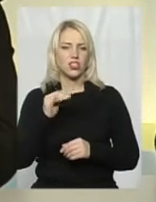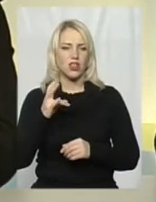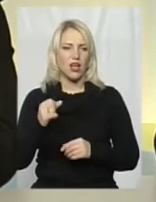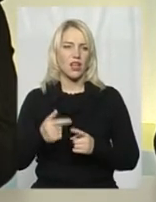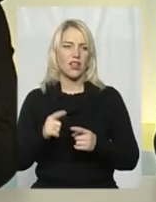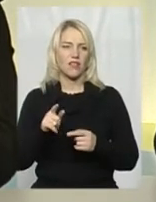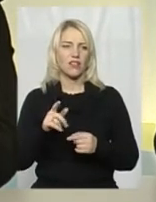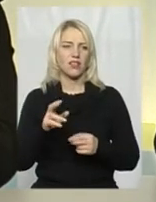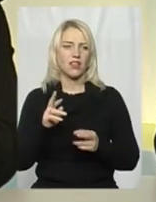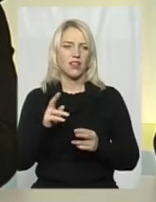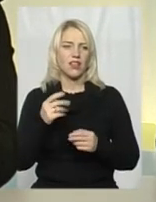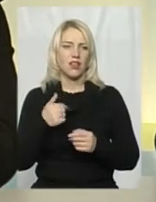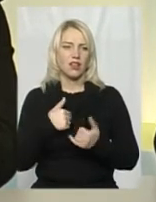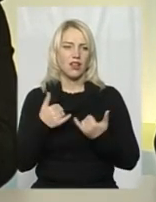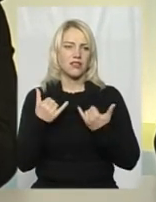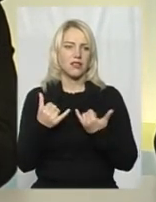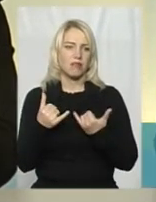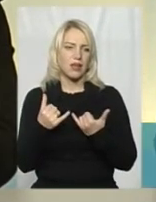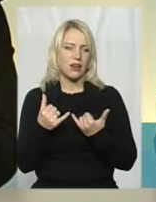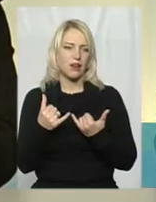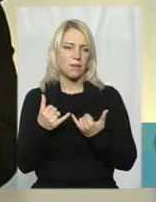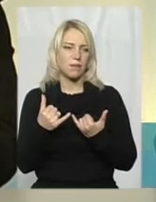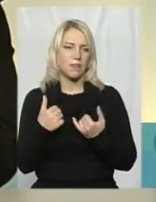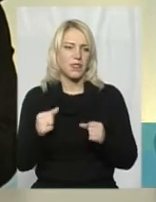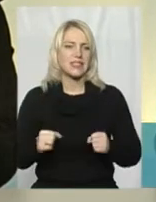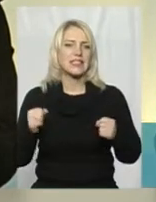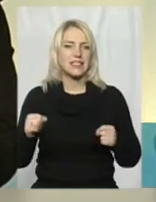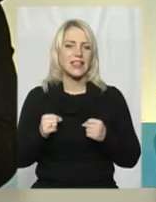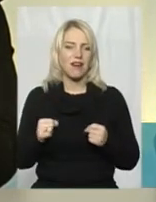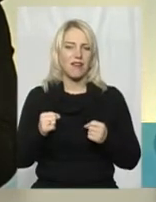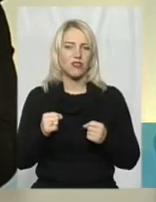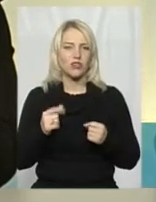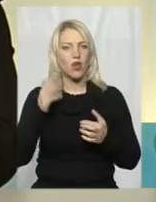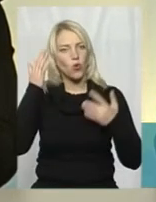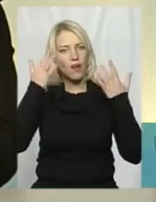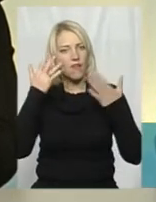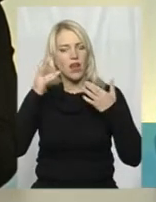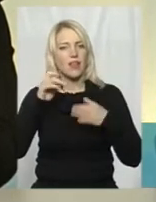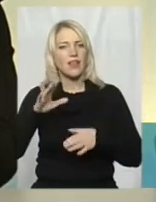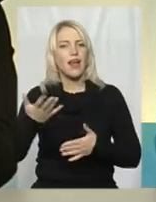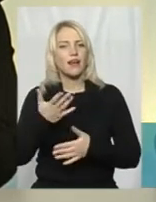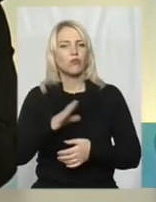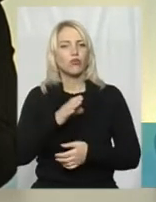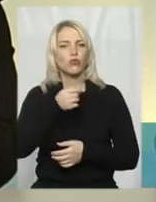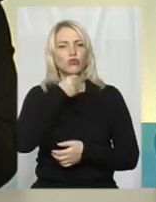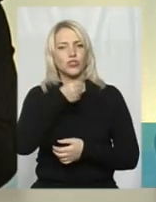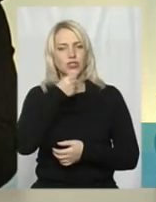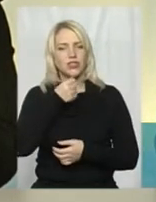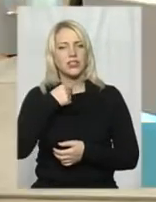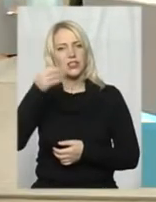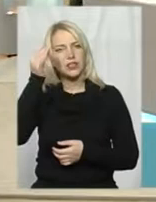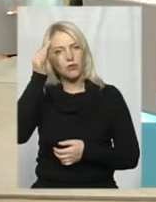стараюся бути ним. Уявляю, яким він був, згадую його спогади,